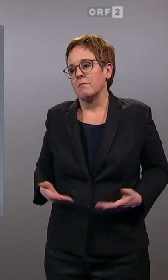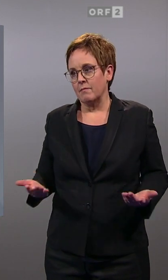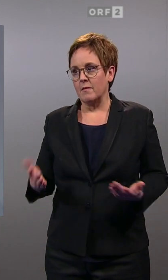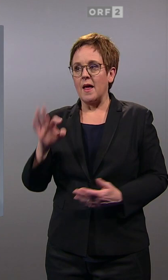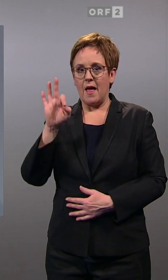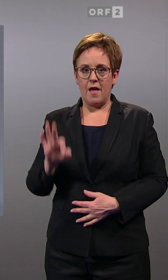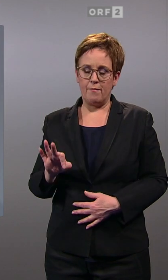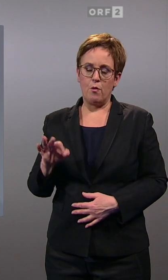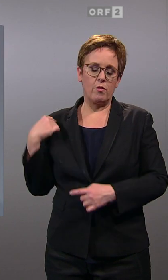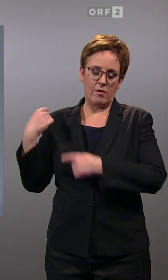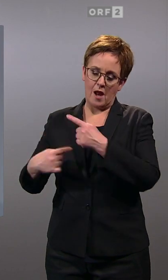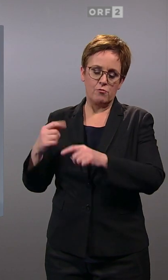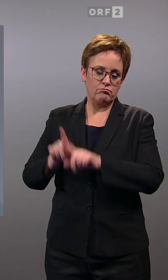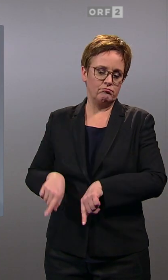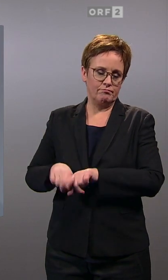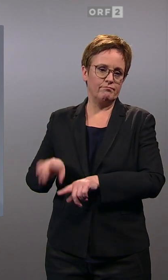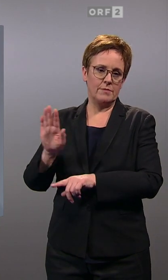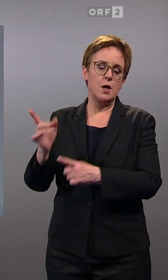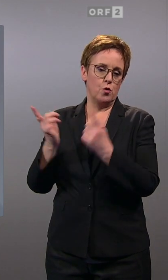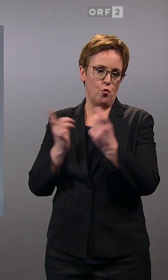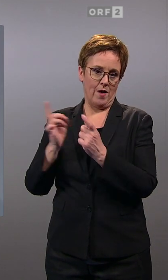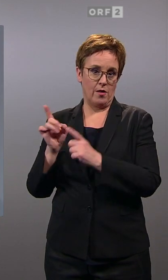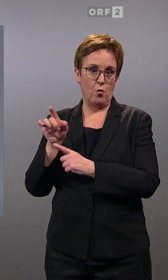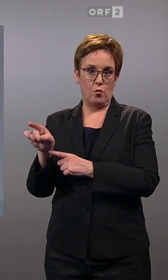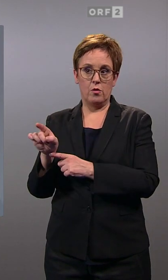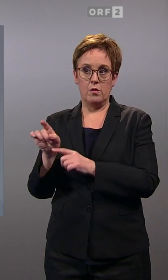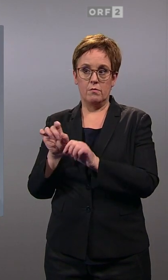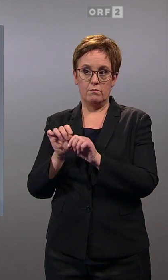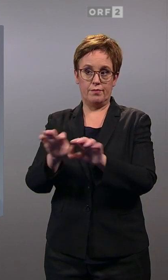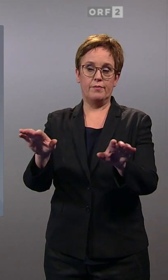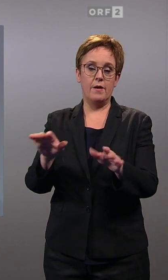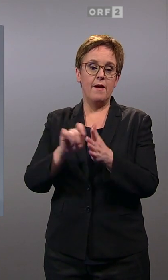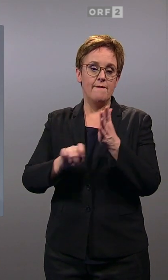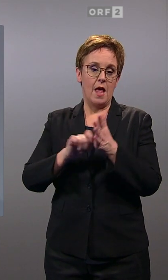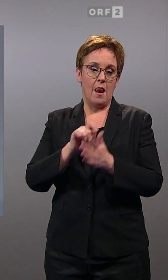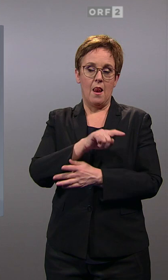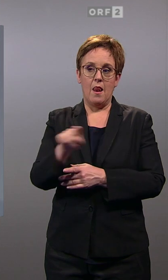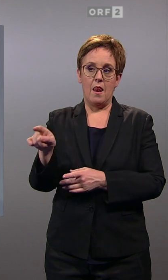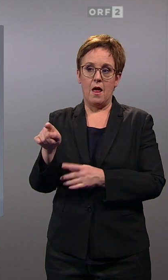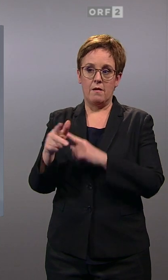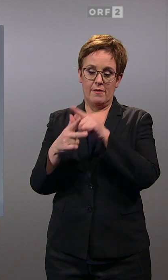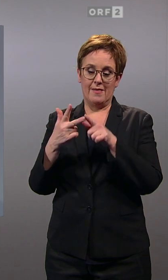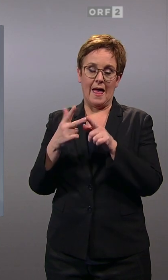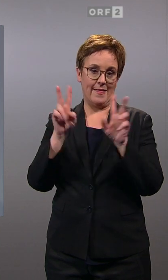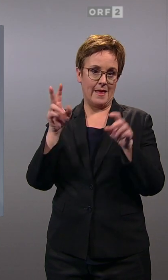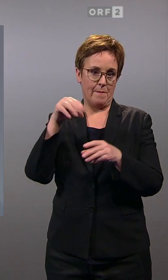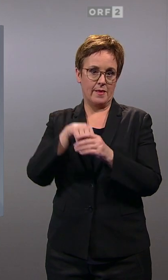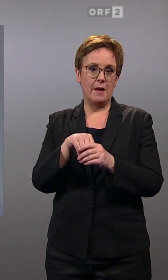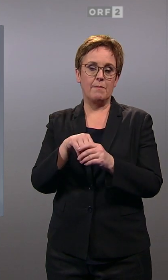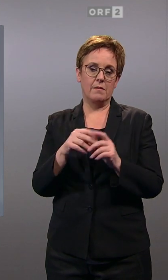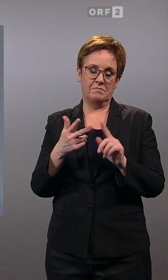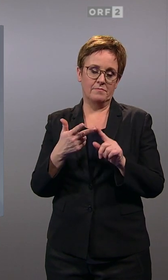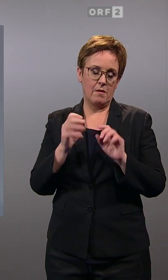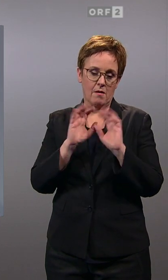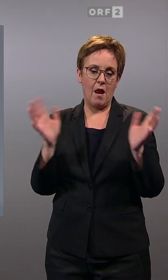der FPÖ traditionell das Zuwanderungsthema. Wenn dieses also jetzt auch aus Wählersicht unter den Top-3-Themen rangiert,